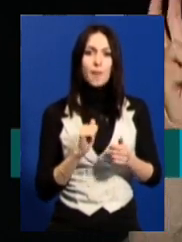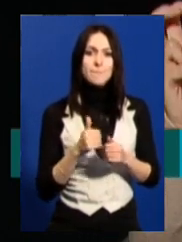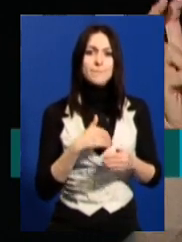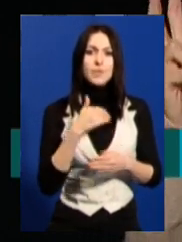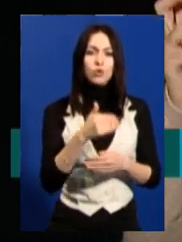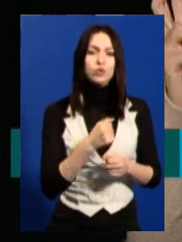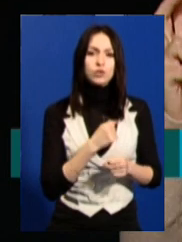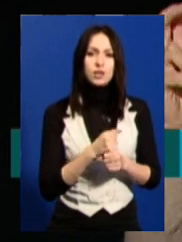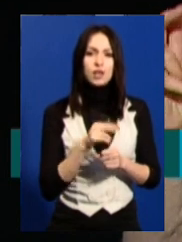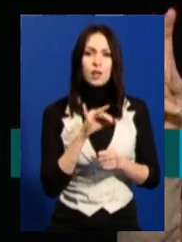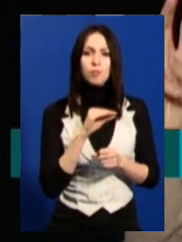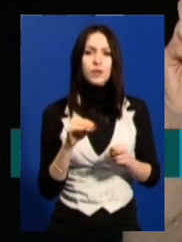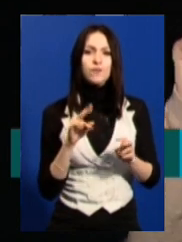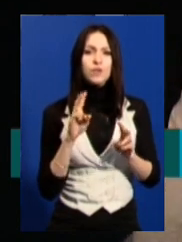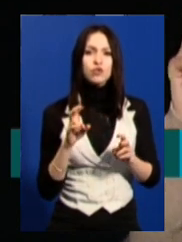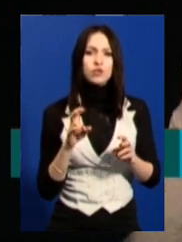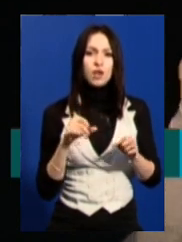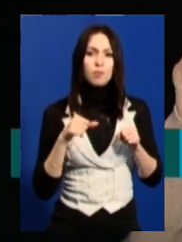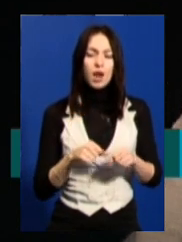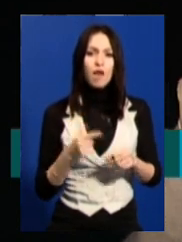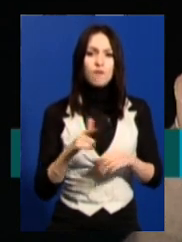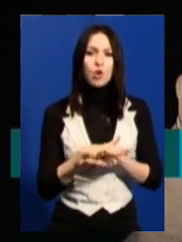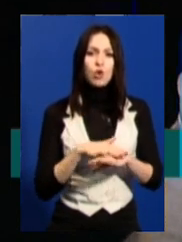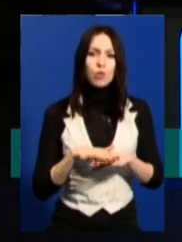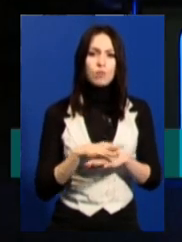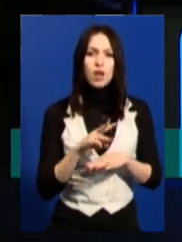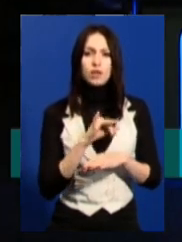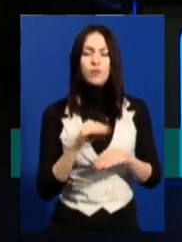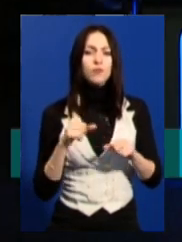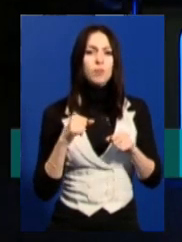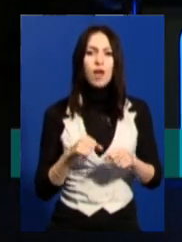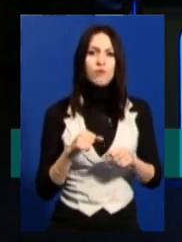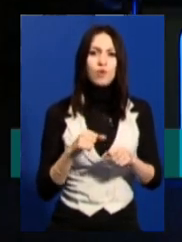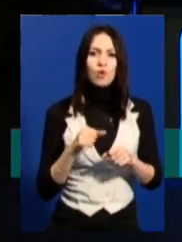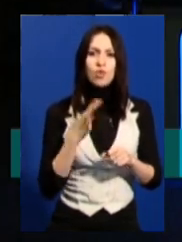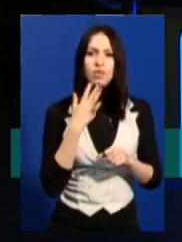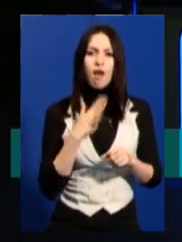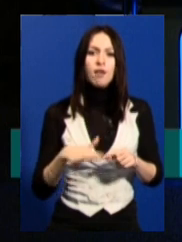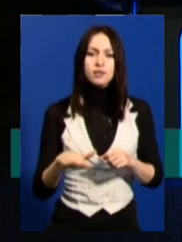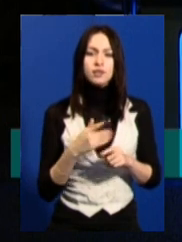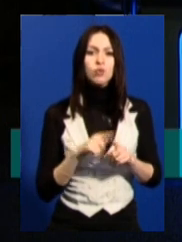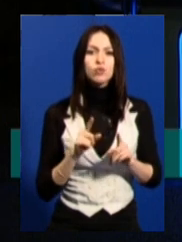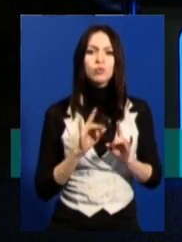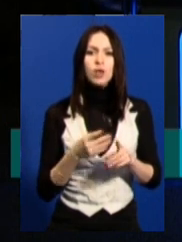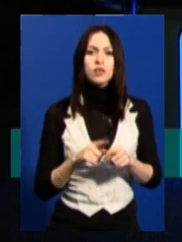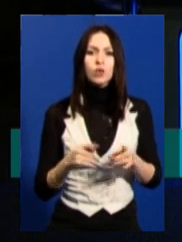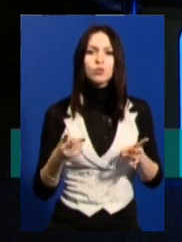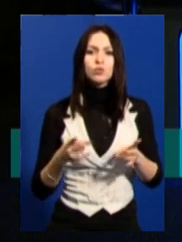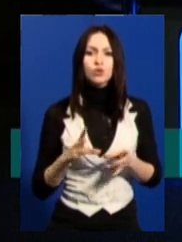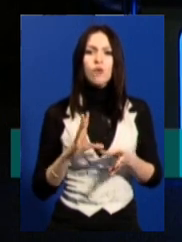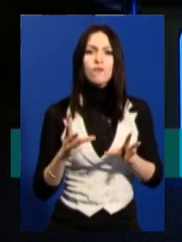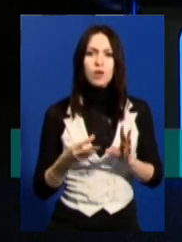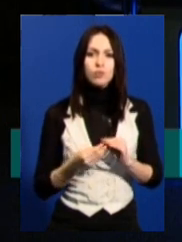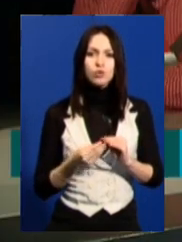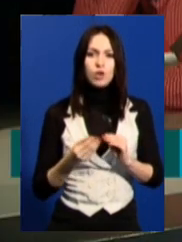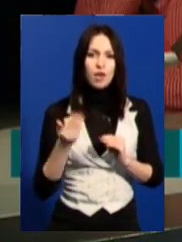міфічне право громади чи міфічне право нації. Поясніть, будь ласка. Це, щоб пояснити, це треба взагалі